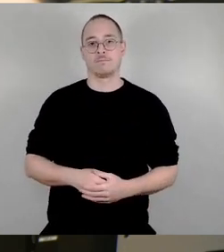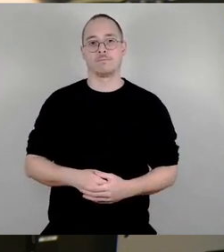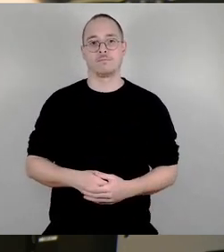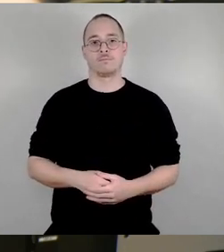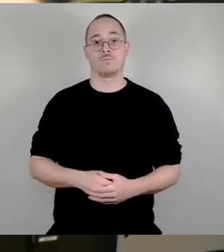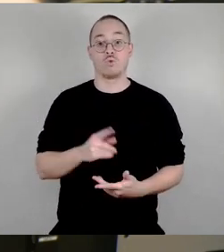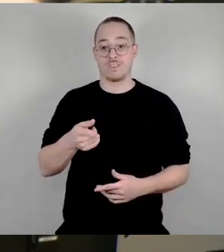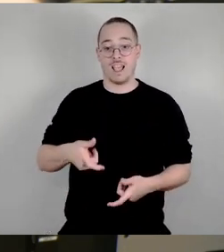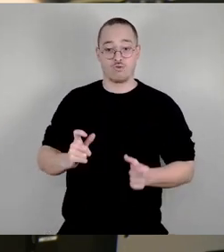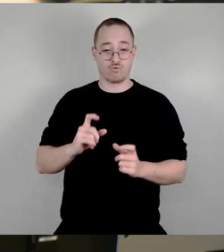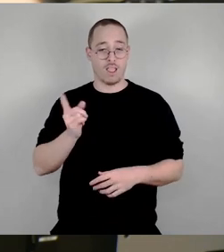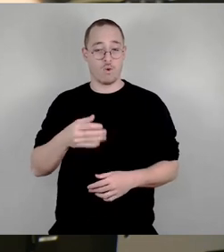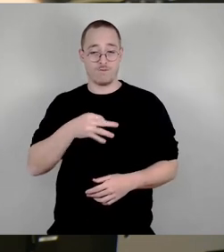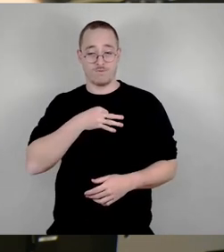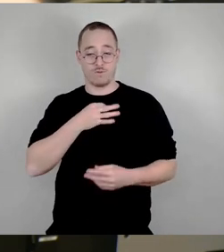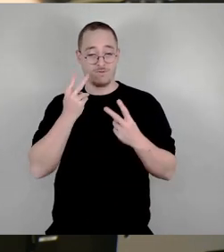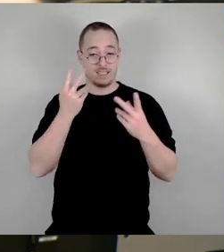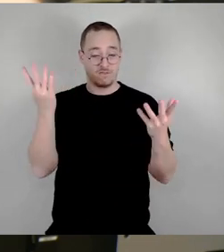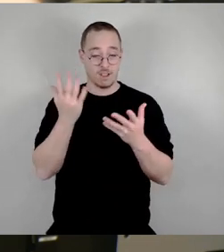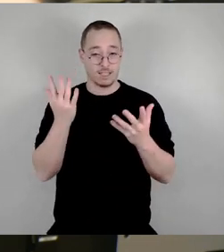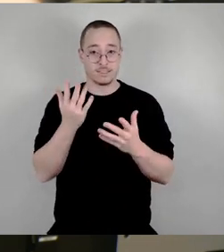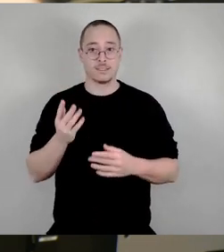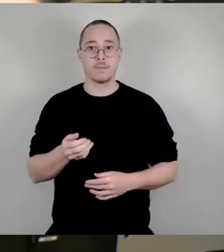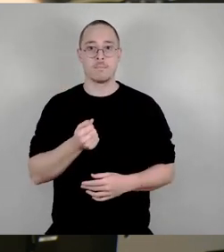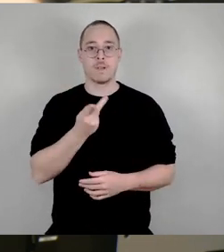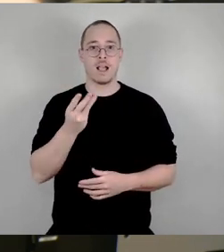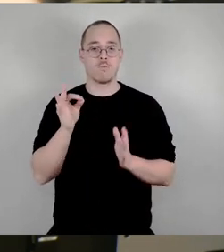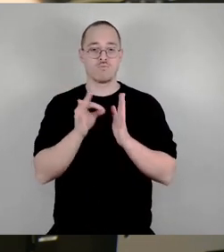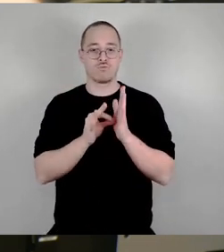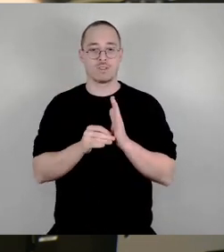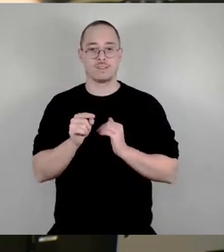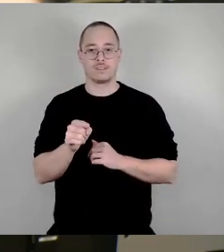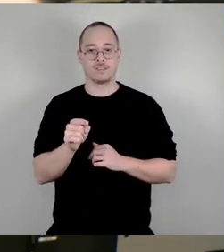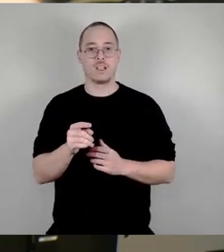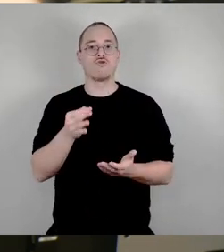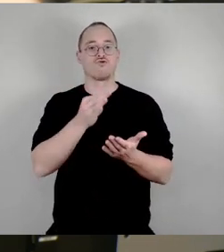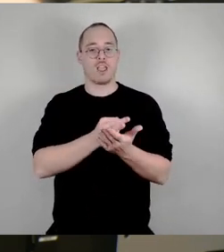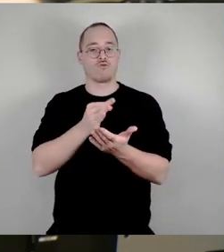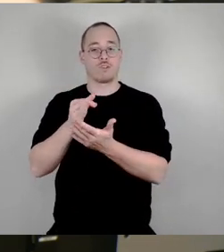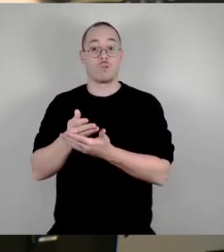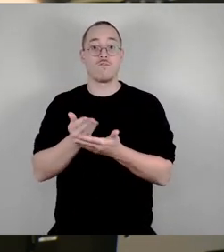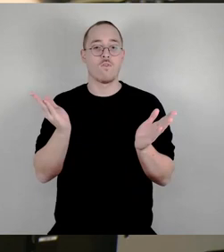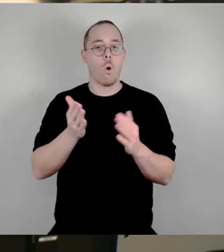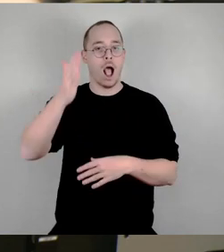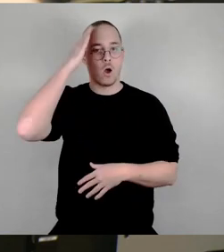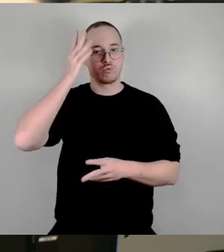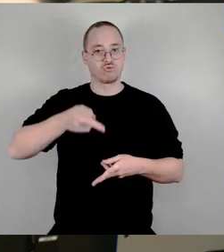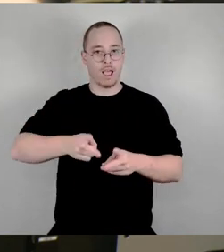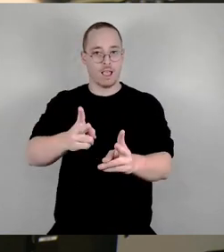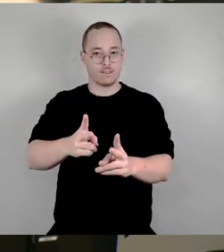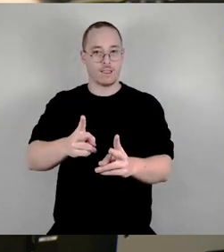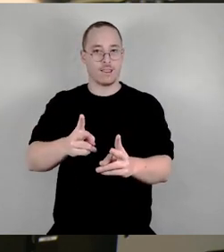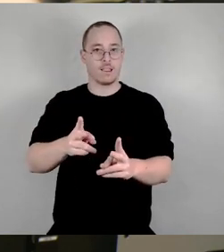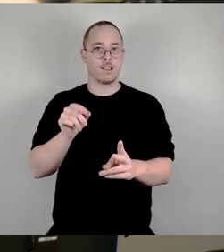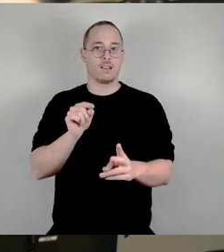war, noch bei den Punkten mit dem Verstärkerverbot noch die Standorte auf der Hauptstraße hinzugefügt, weil es dort auch von